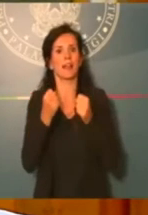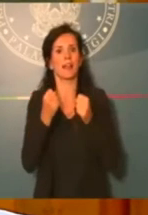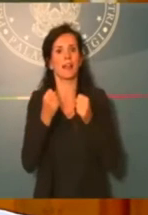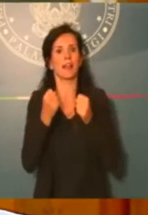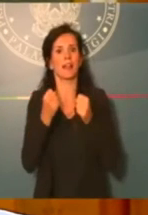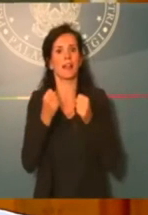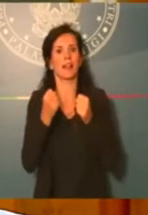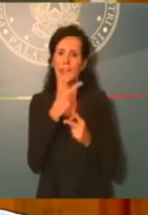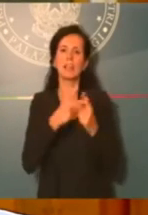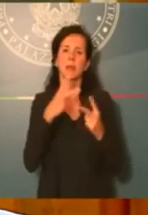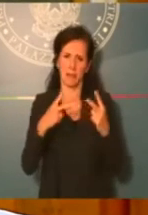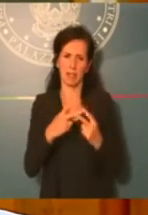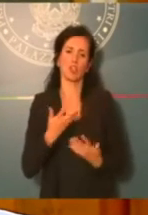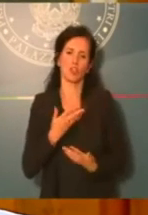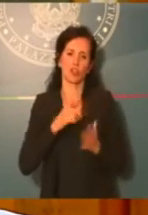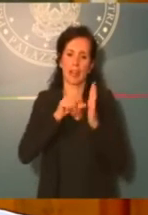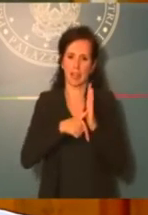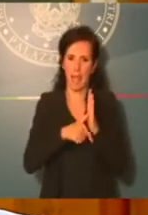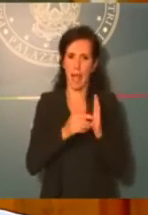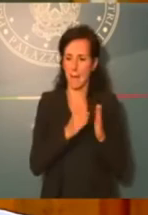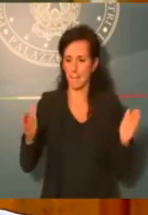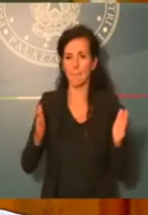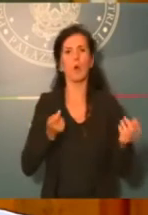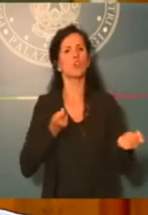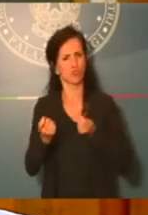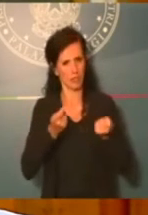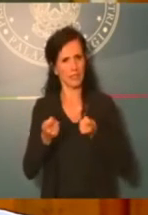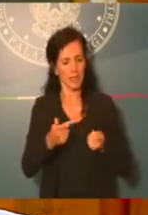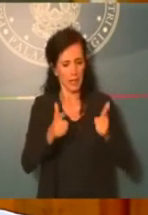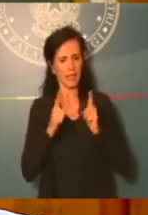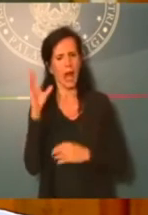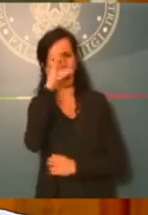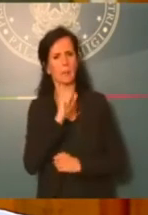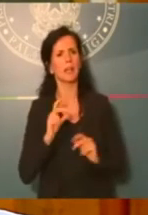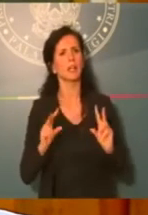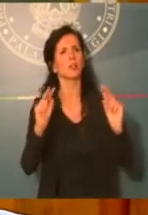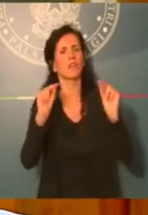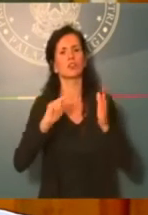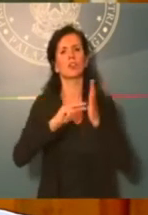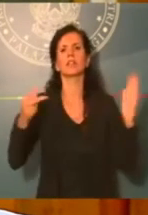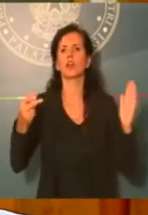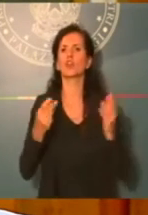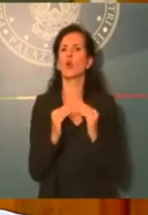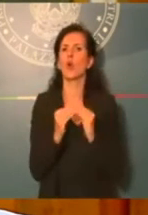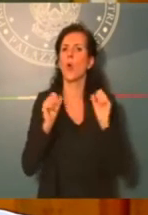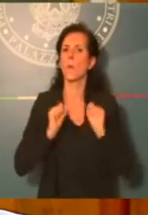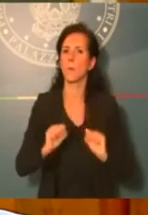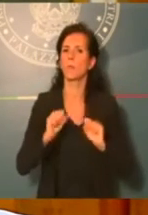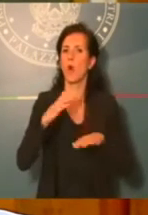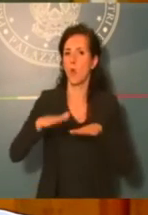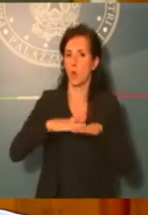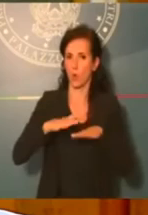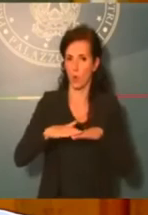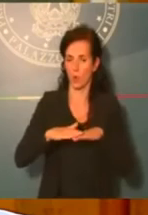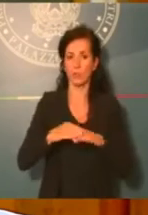un tempo, deve essere gestita, deve farci capire come le innovazioni tecnologiche possono creare una vera